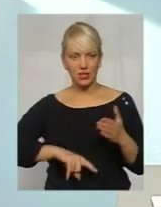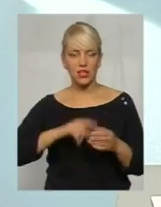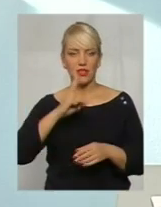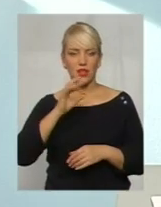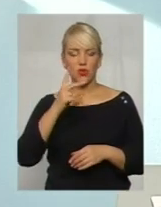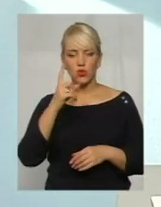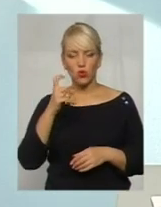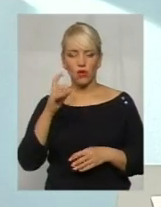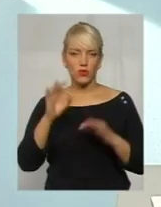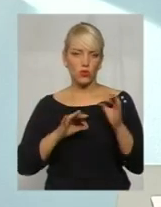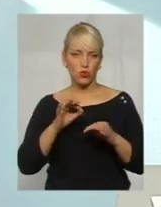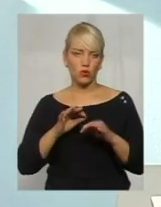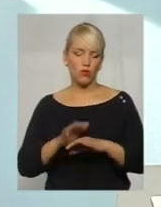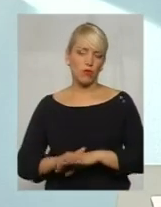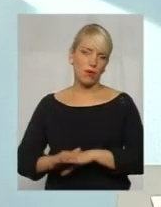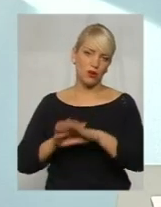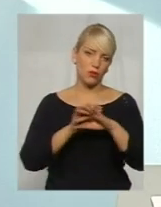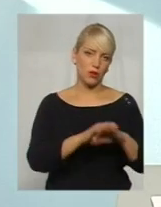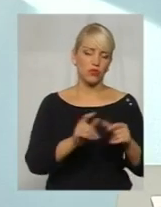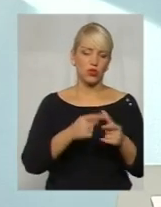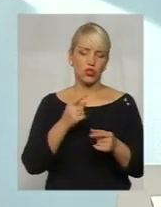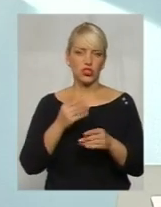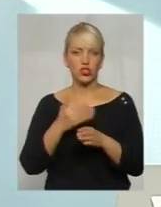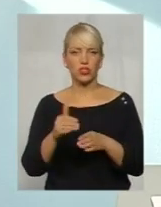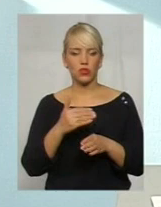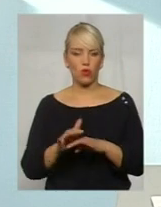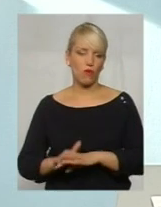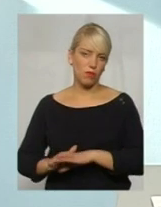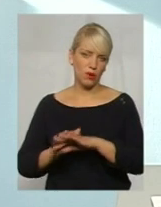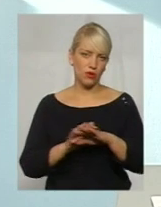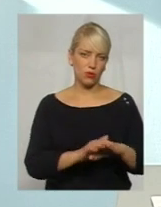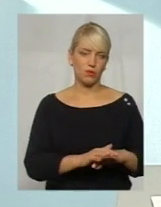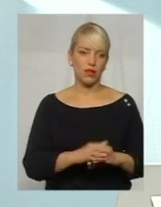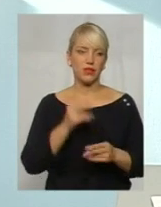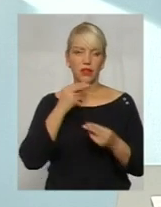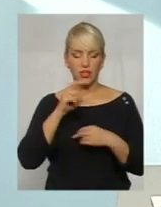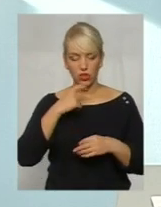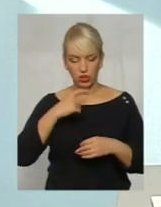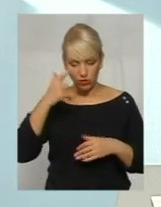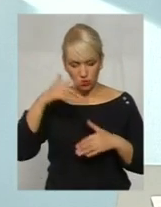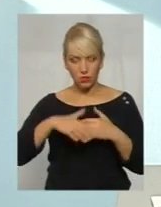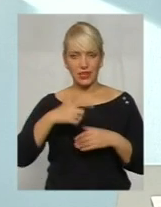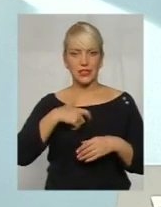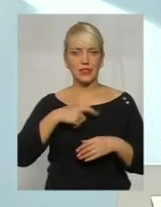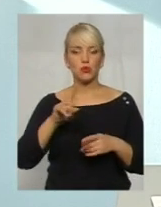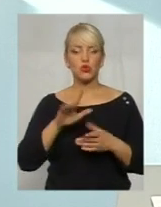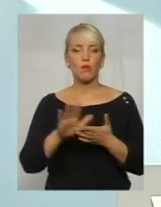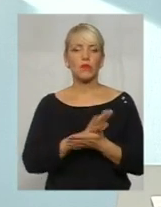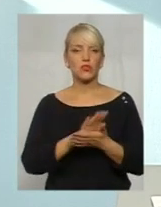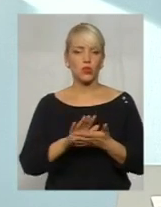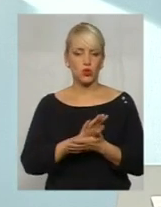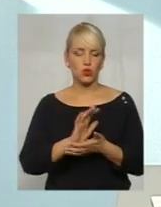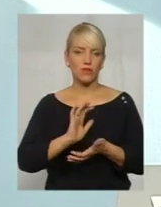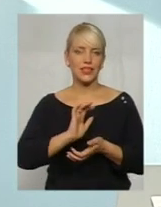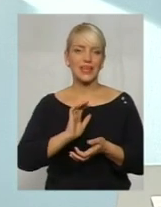% передоплату чи часткову передоплату. Краще зрозуміти для себе, що безкоштовний сир, так і в